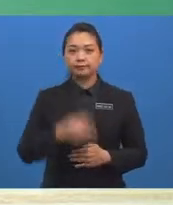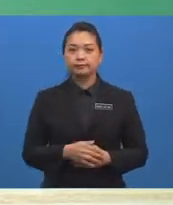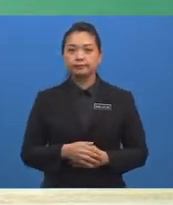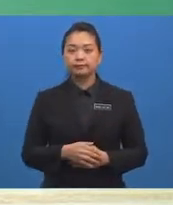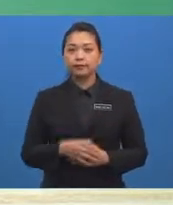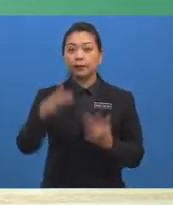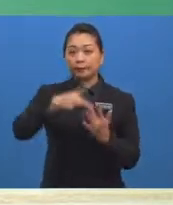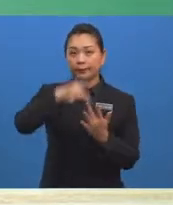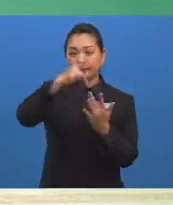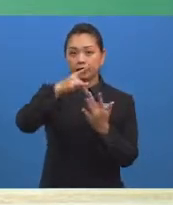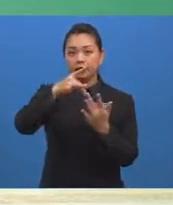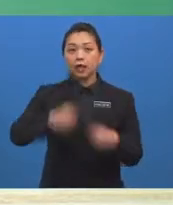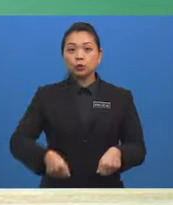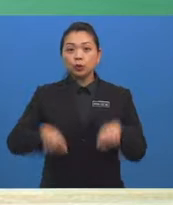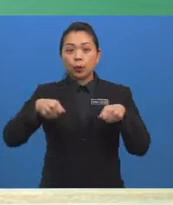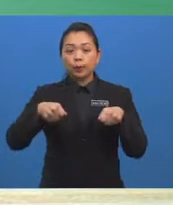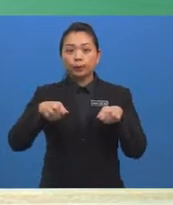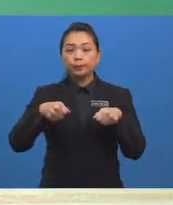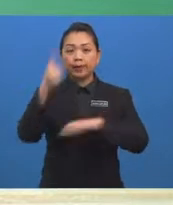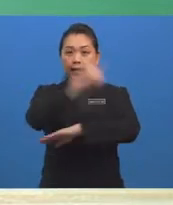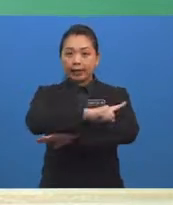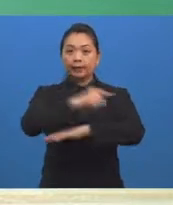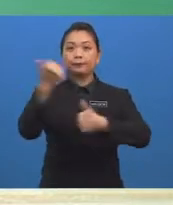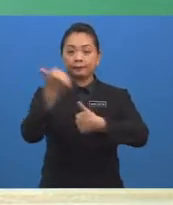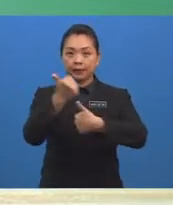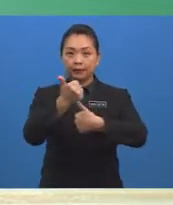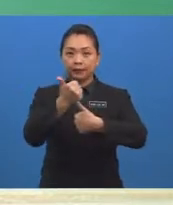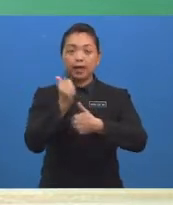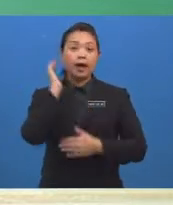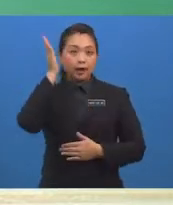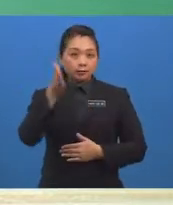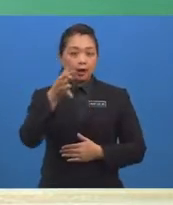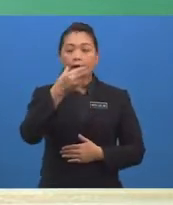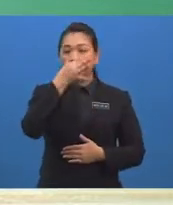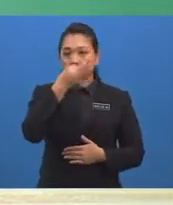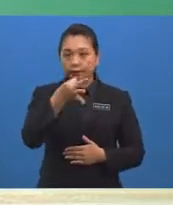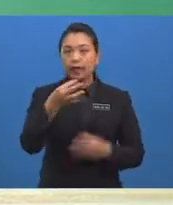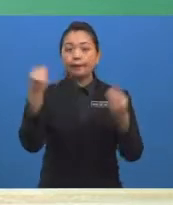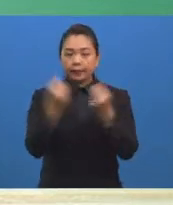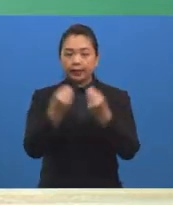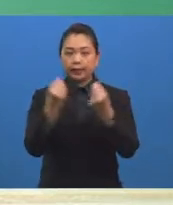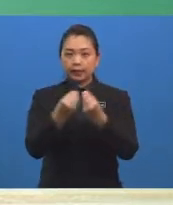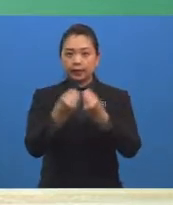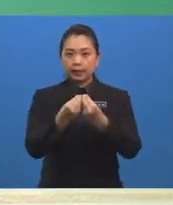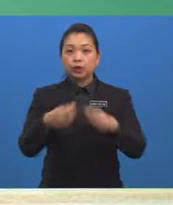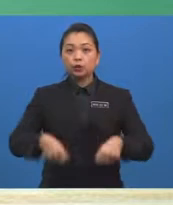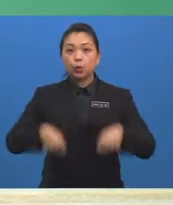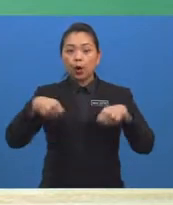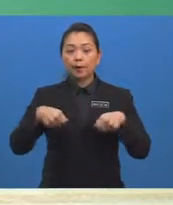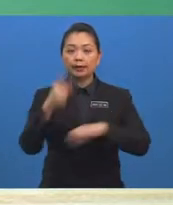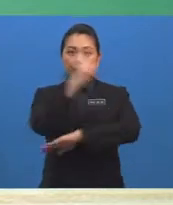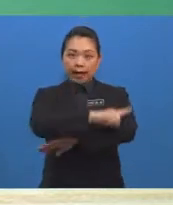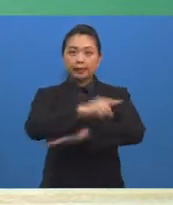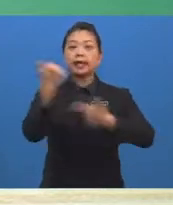Pemilihan seluar pada hari pertama akan mempengaruhi bilangan seluar pada hari kedua